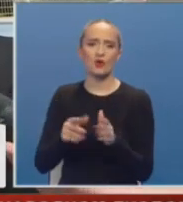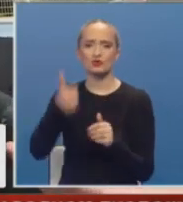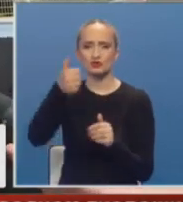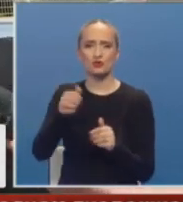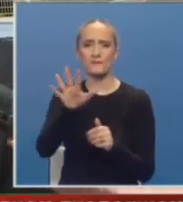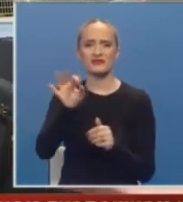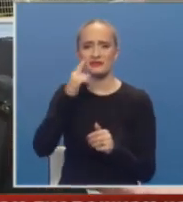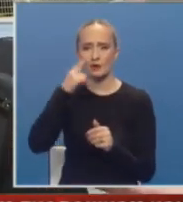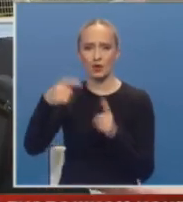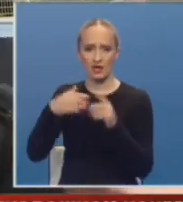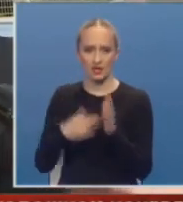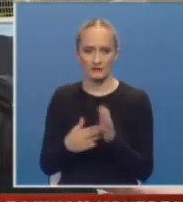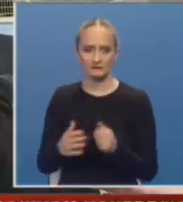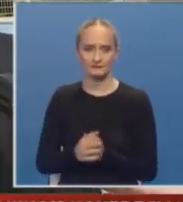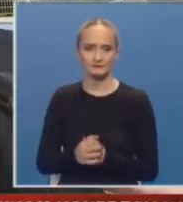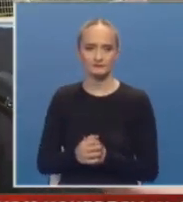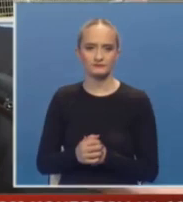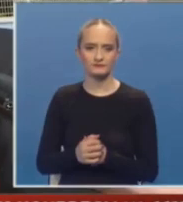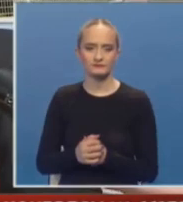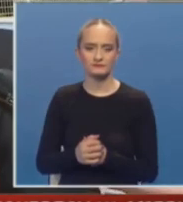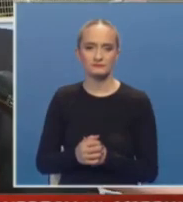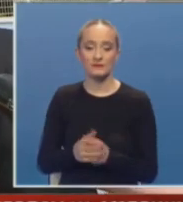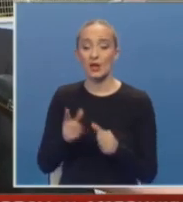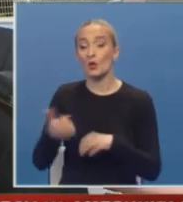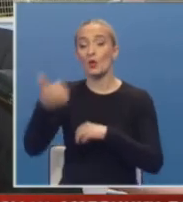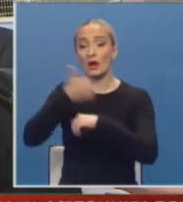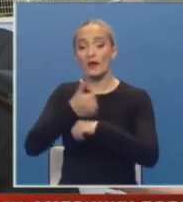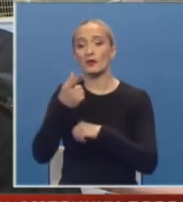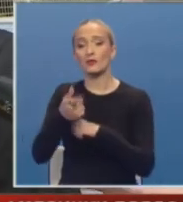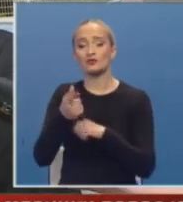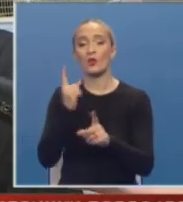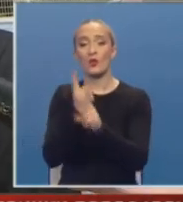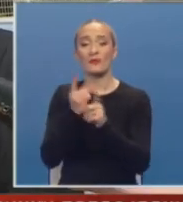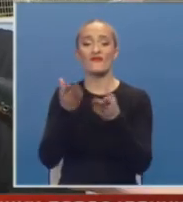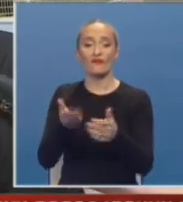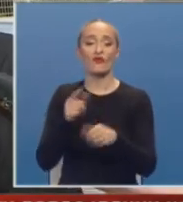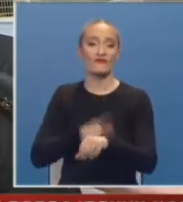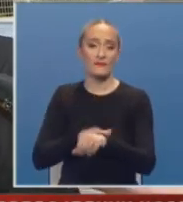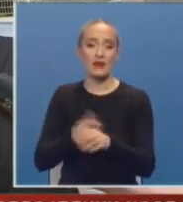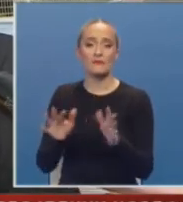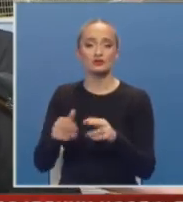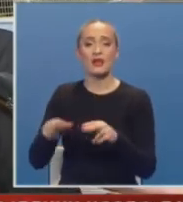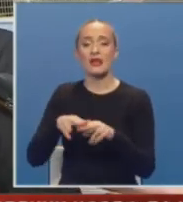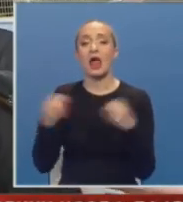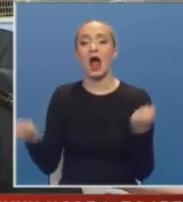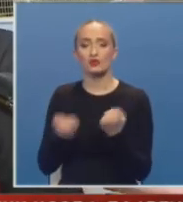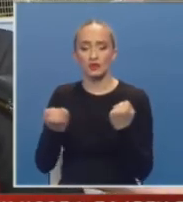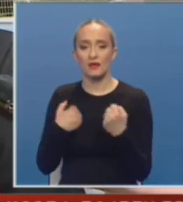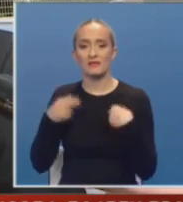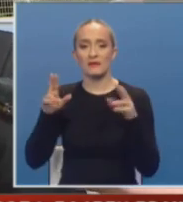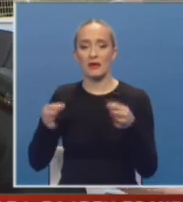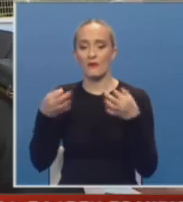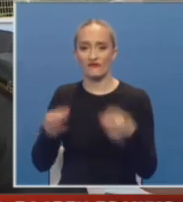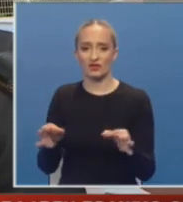ministarstva oko 150 miliona konvetivnih maraka. I uglavnom je to, evo, upravo ovog časa, možda najaktuelnije,